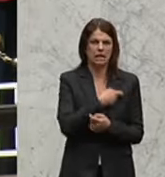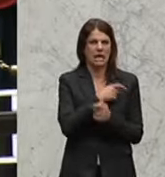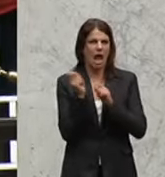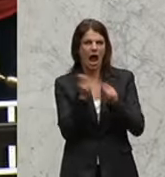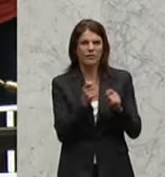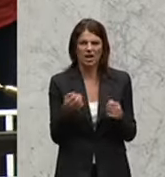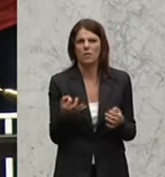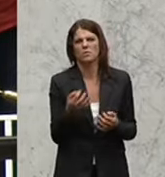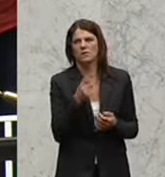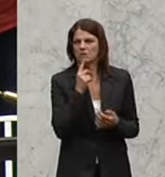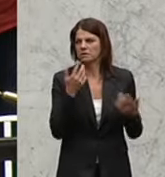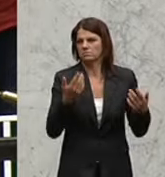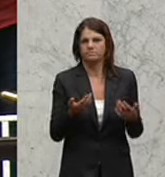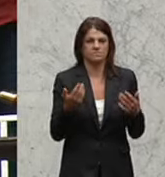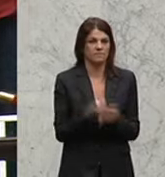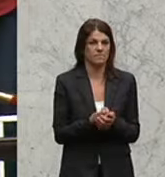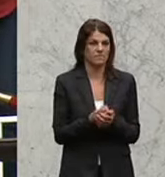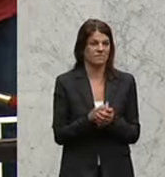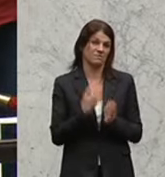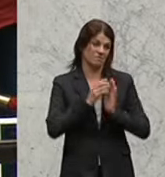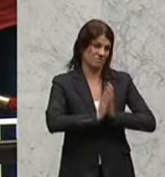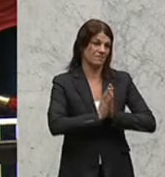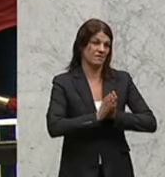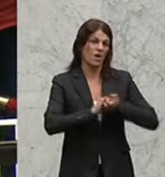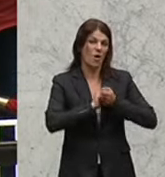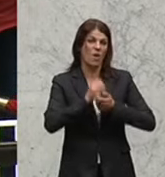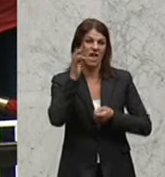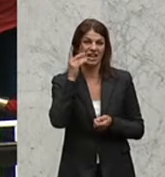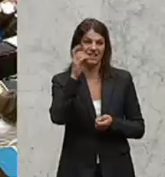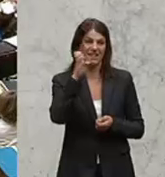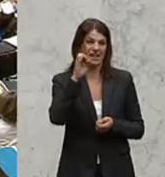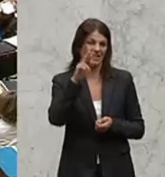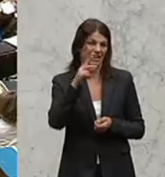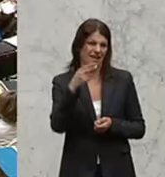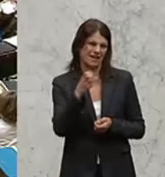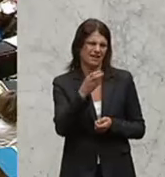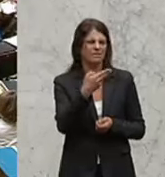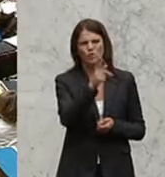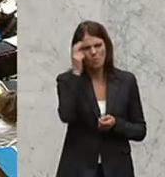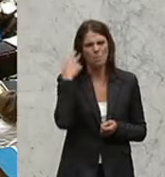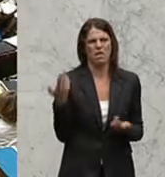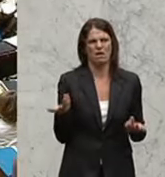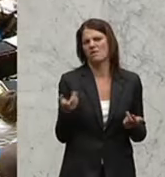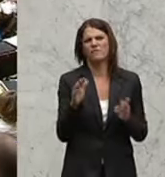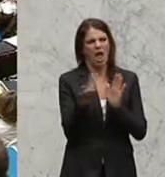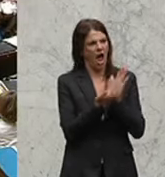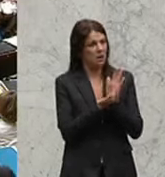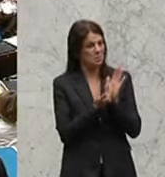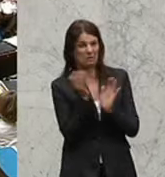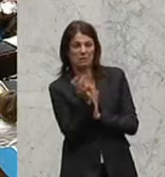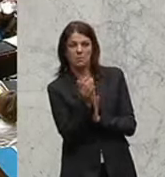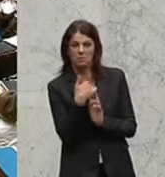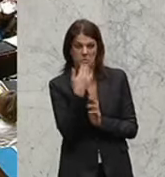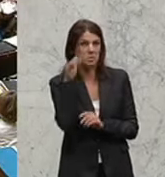oder als zumindest, ja, ich appelliere noch an die Kollegin Dietrich, sich das auch noch einmal zu überlegen, weil viele Argumente dagegen sind jetzt nicht